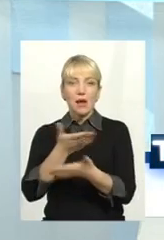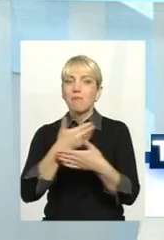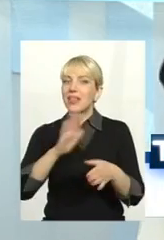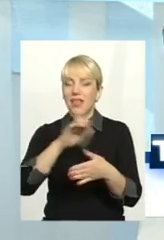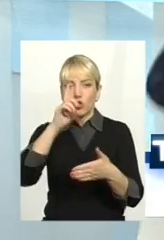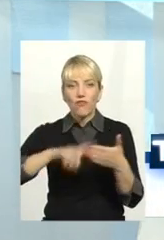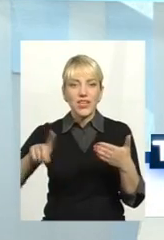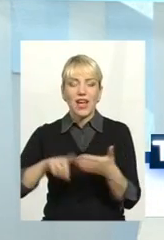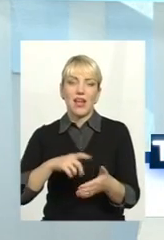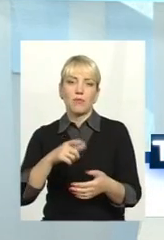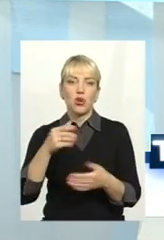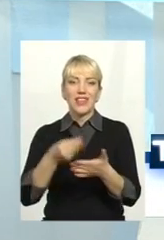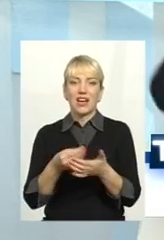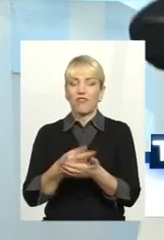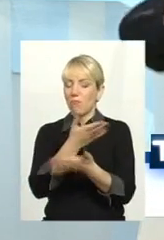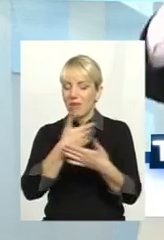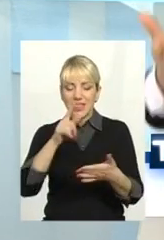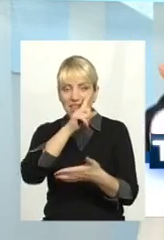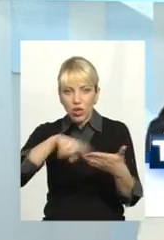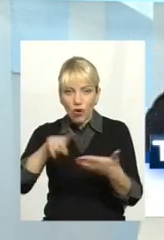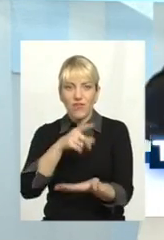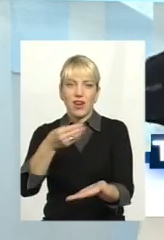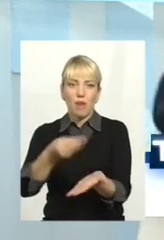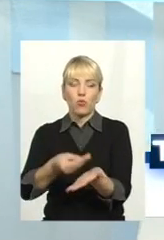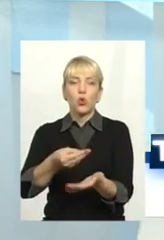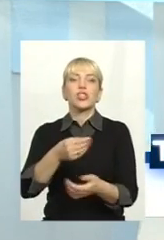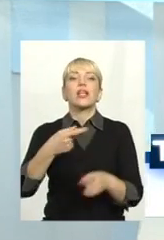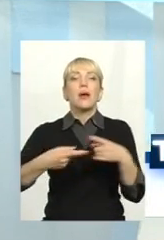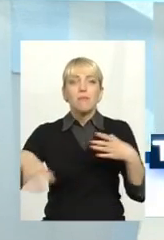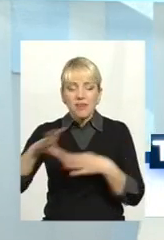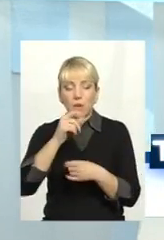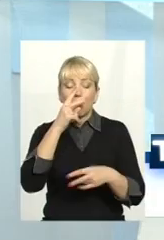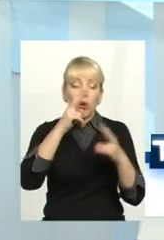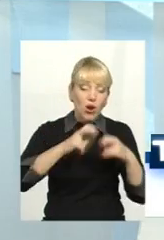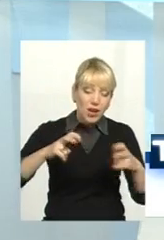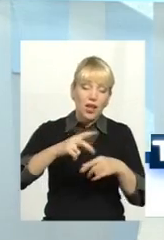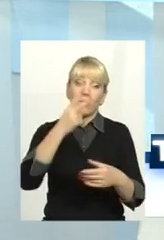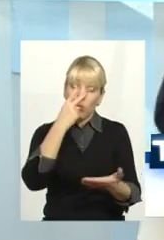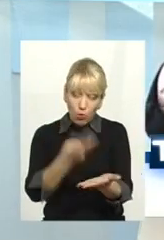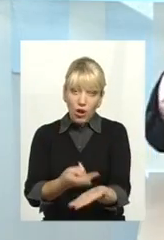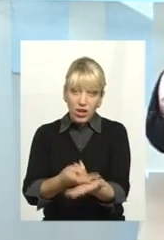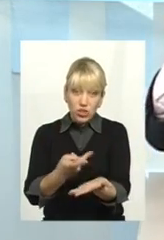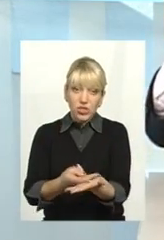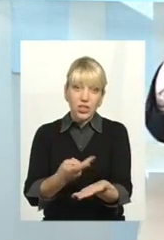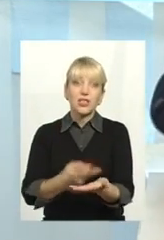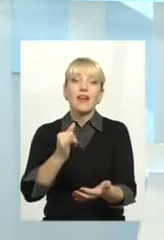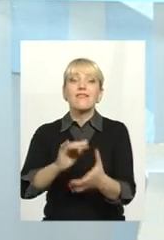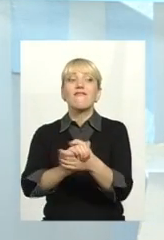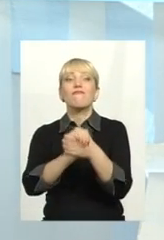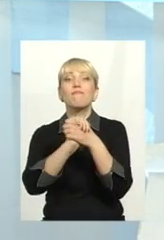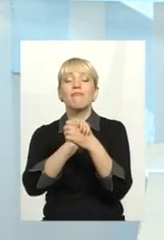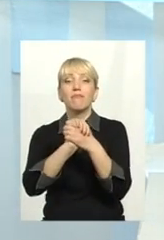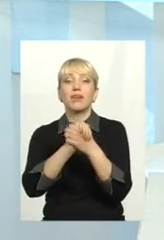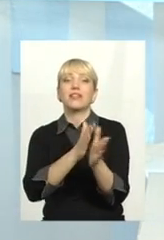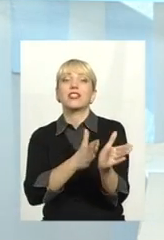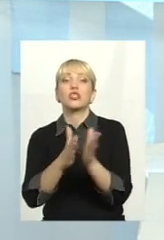тарифам. Ми не довіряємо бюджету. Ми хочемо переглянути ті та інші речі. Покажіть прозорий розрахунок. мирний спосіб, як це